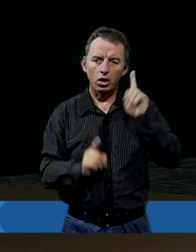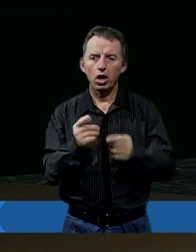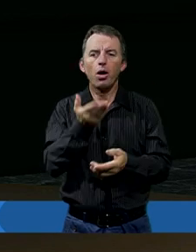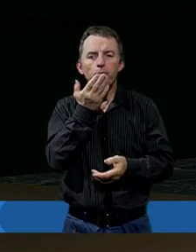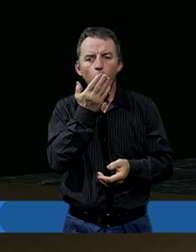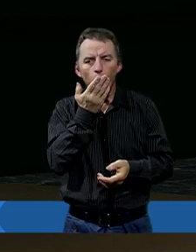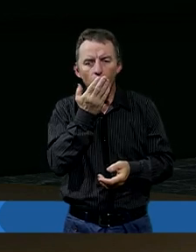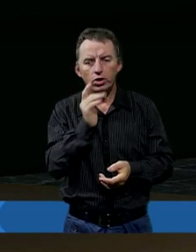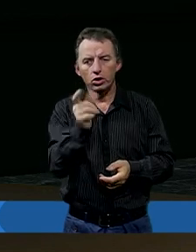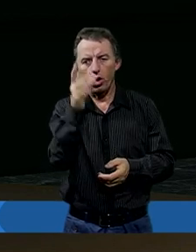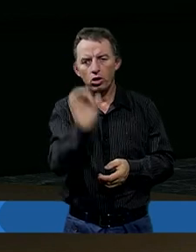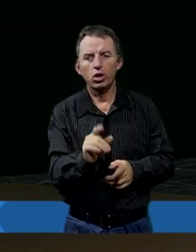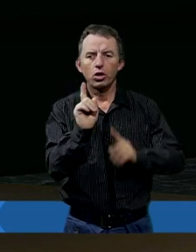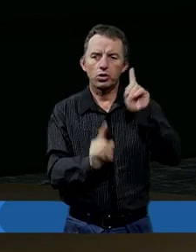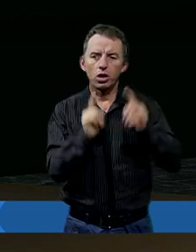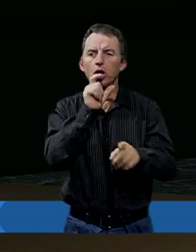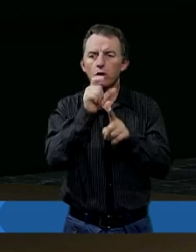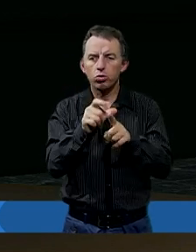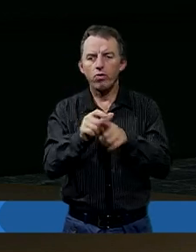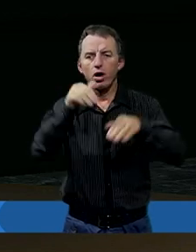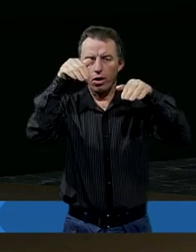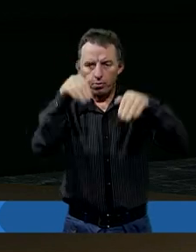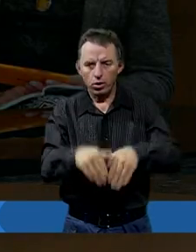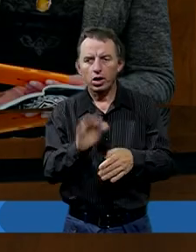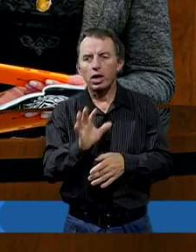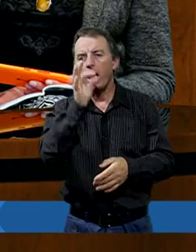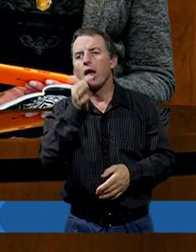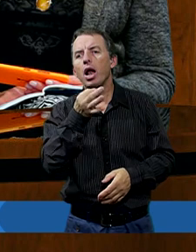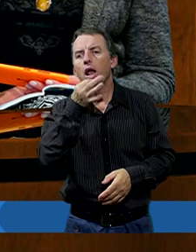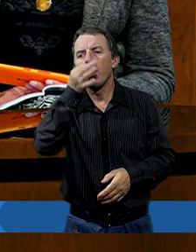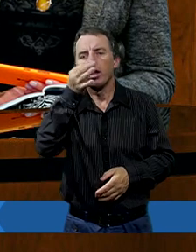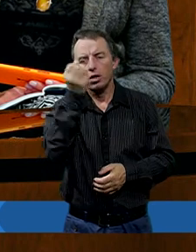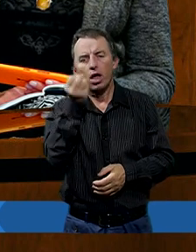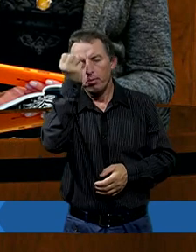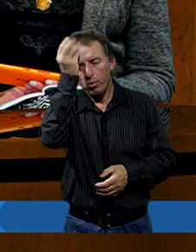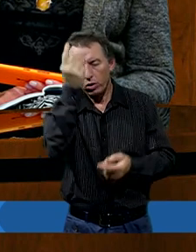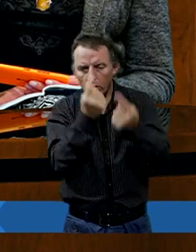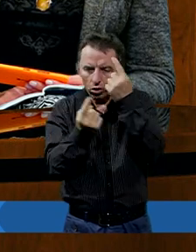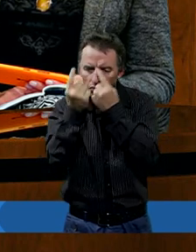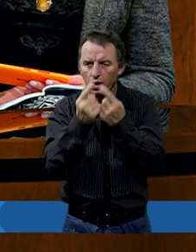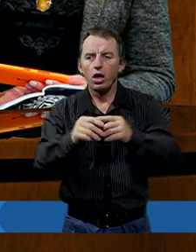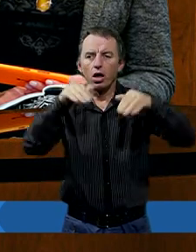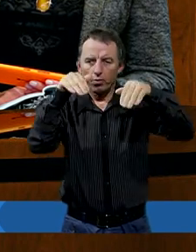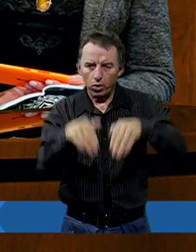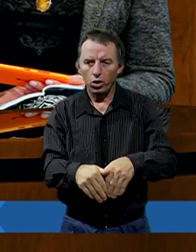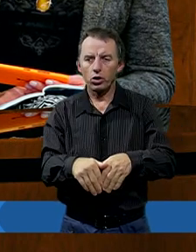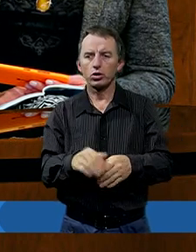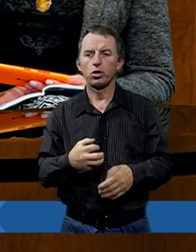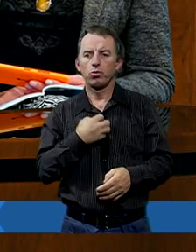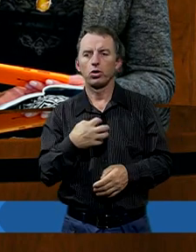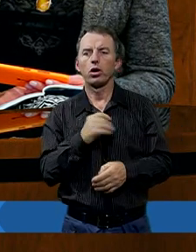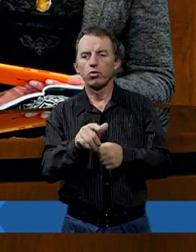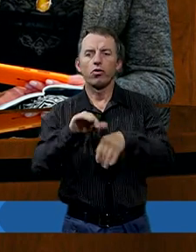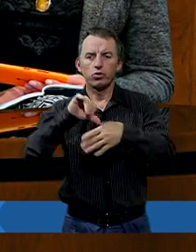żeby mówić coś, ale czasami słowa mogą być nawet najlepsze, nierozważne. Można się czuć właśnie w rolę